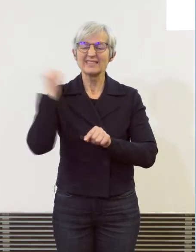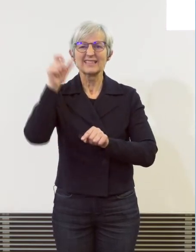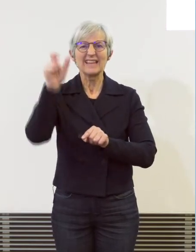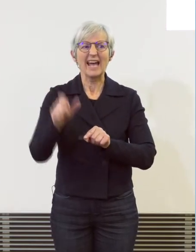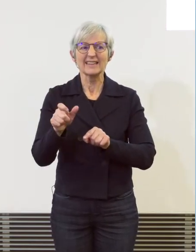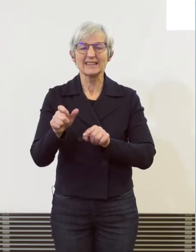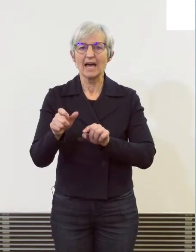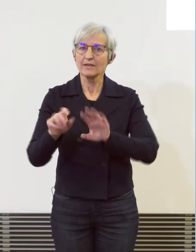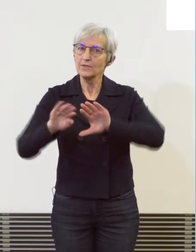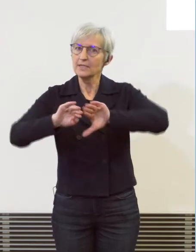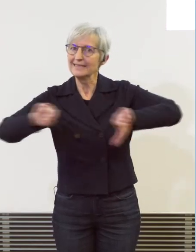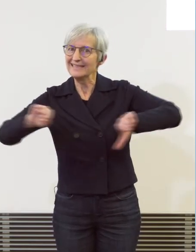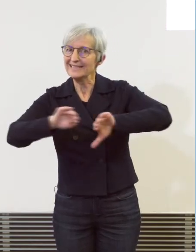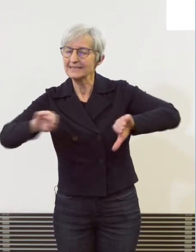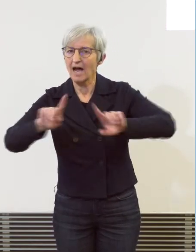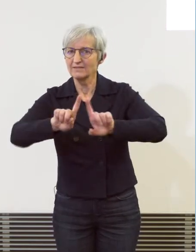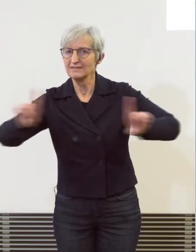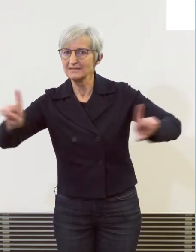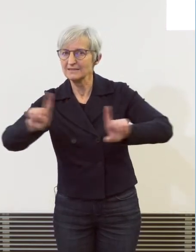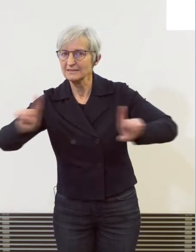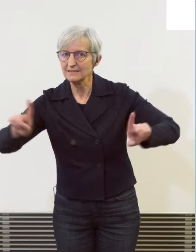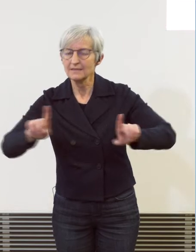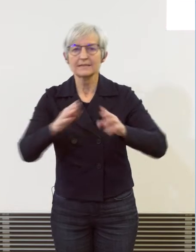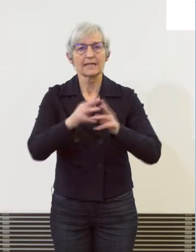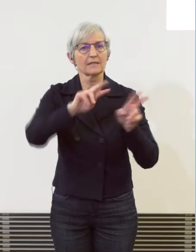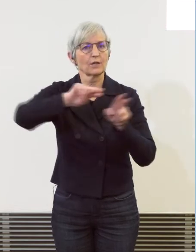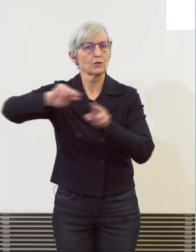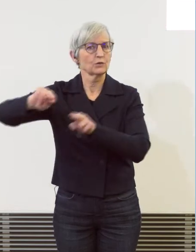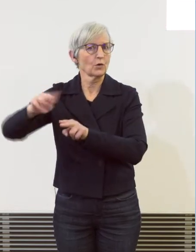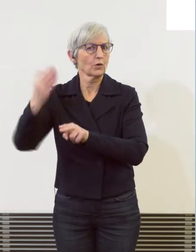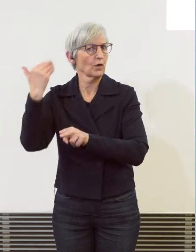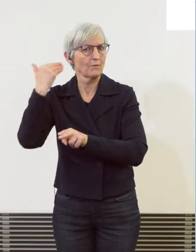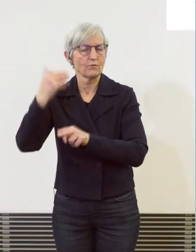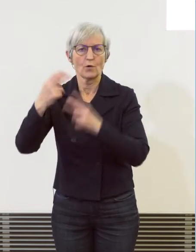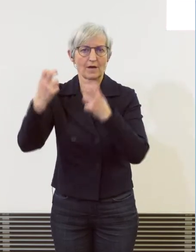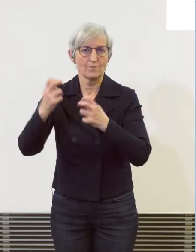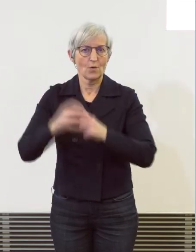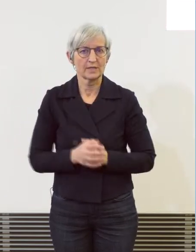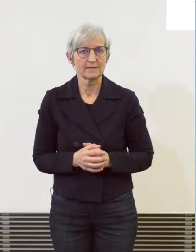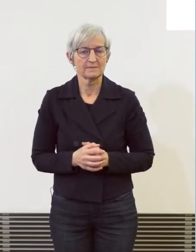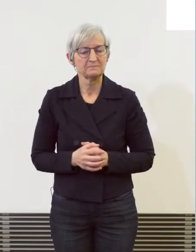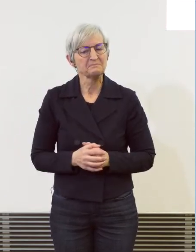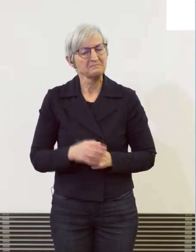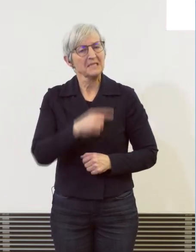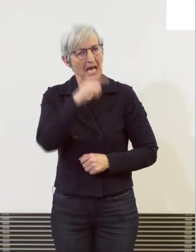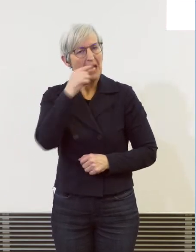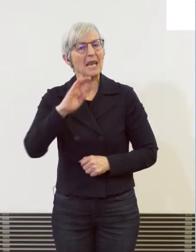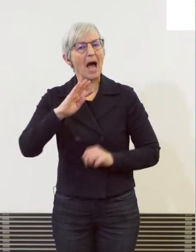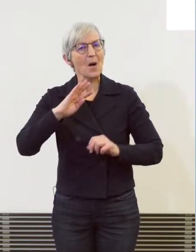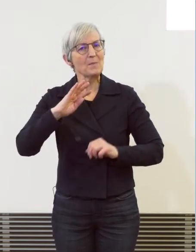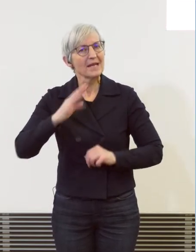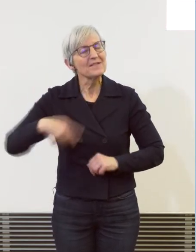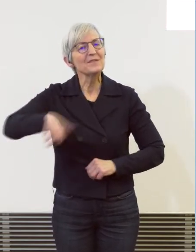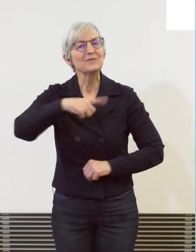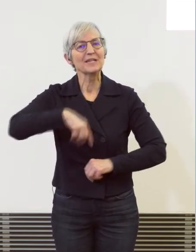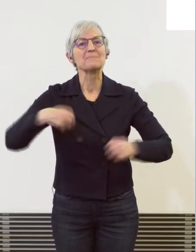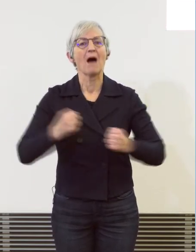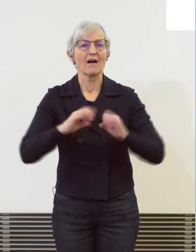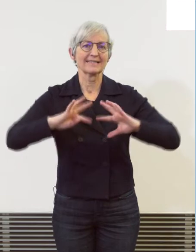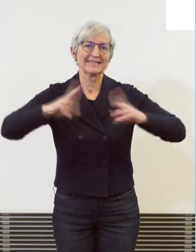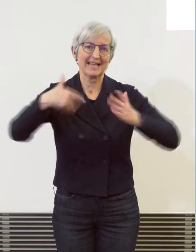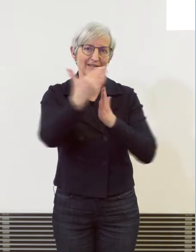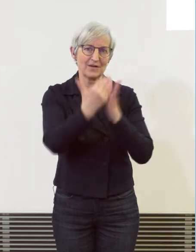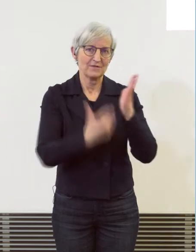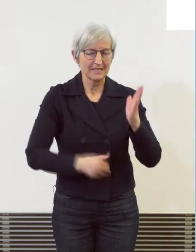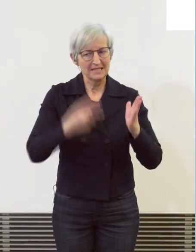wirklich sehr viel. Ich glaube, das sieht man an der Statistik. Persönlich glaube ich, dass einfach nur mehr jetzt als